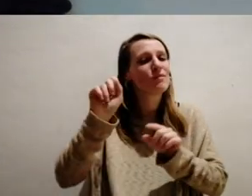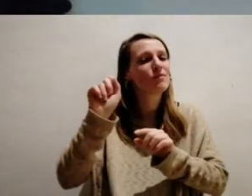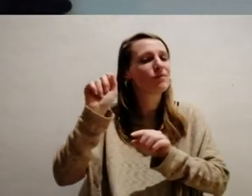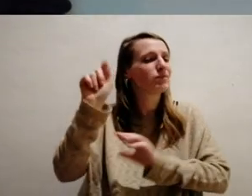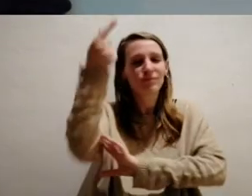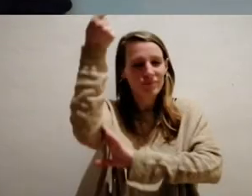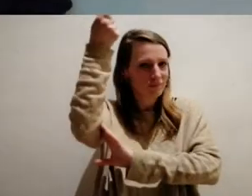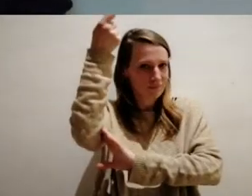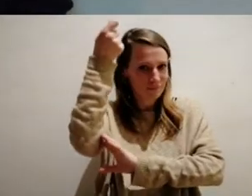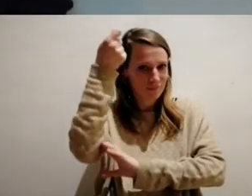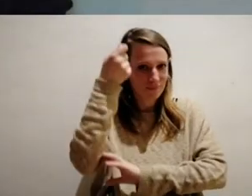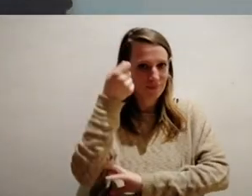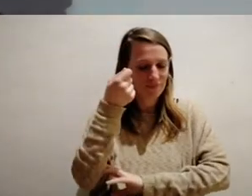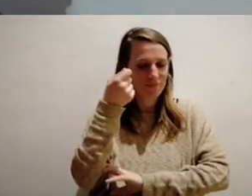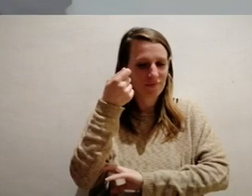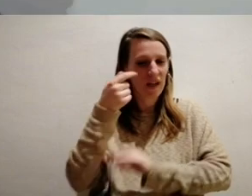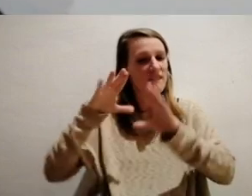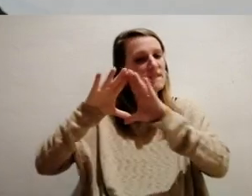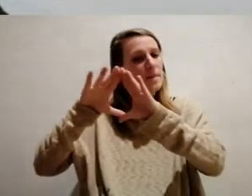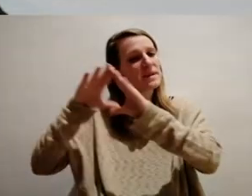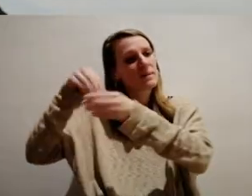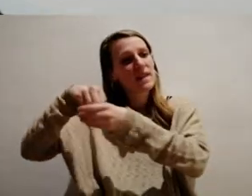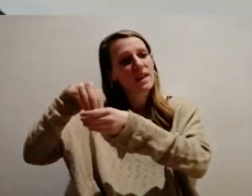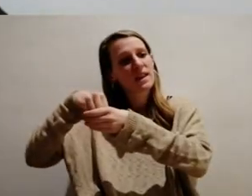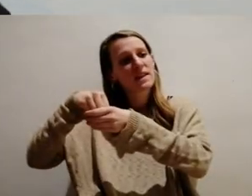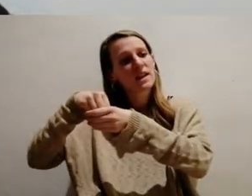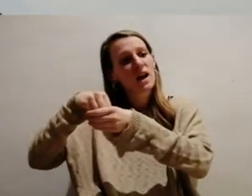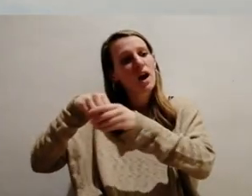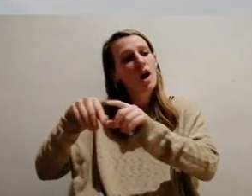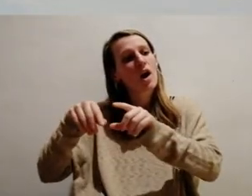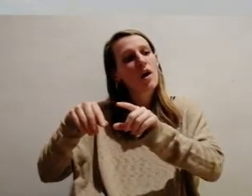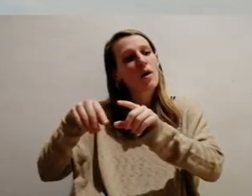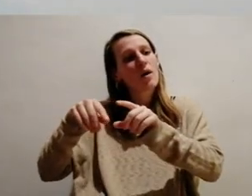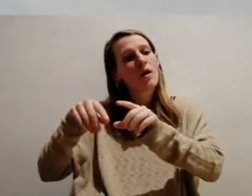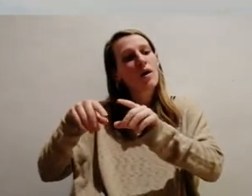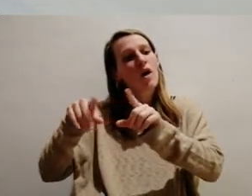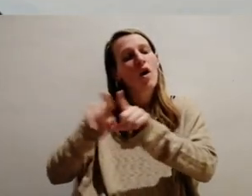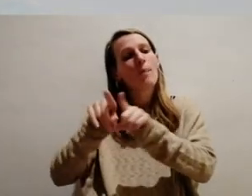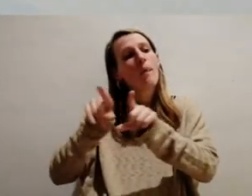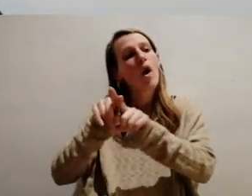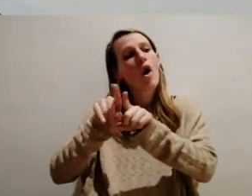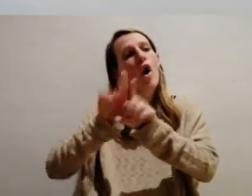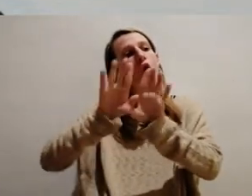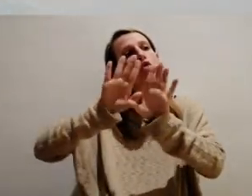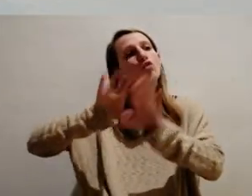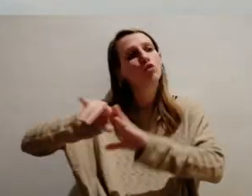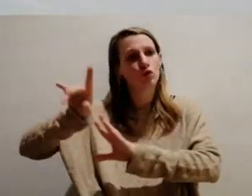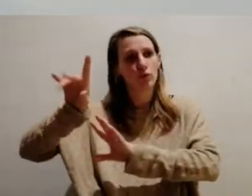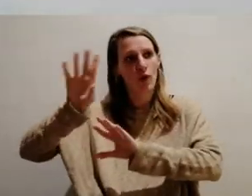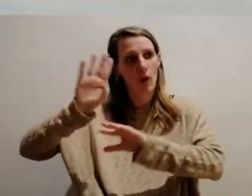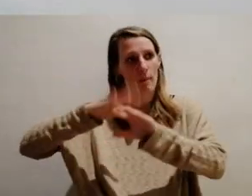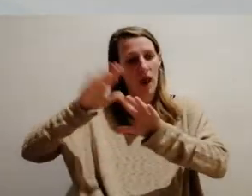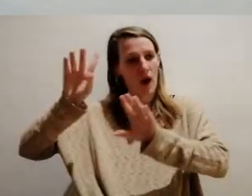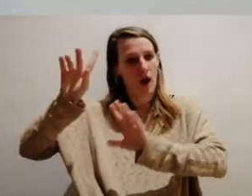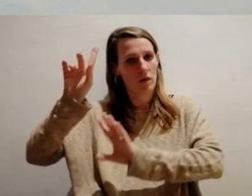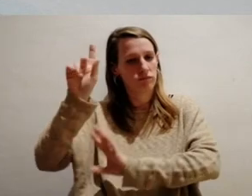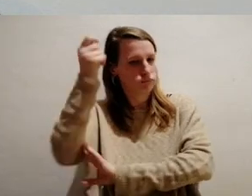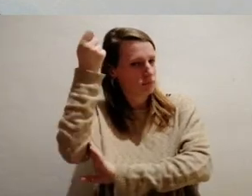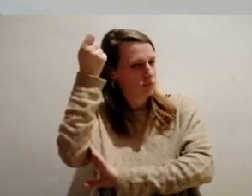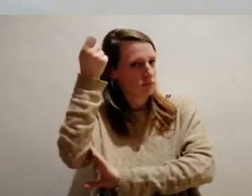conquesta. Llavors, dintre del feminisme, també jo crec que és l'últim espai que queda per reconquerir.